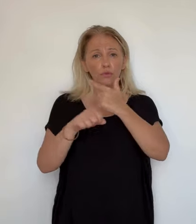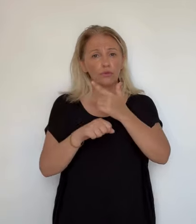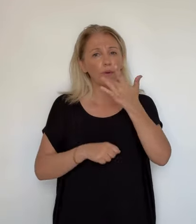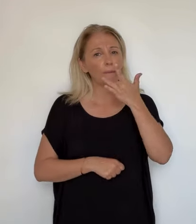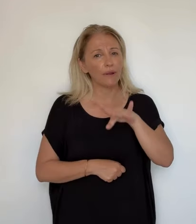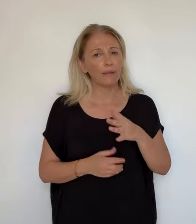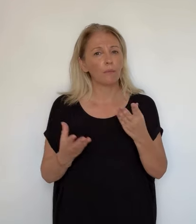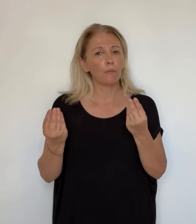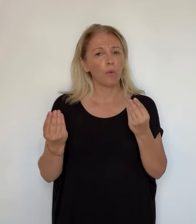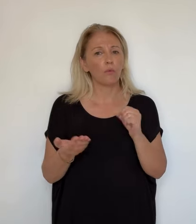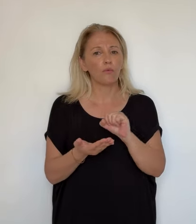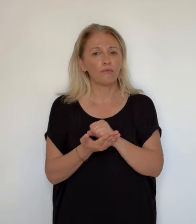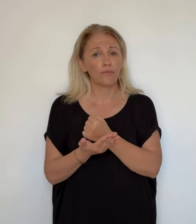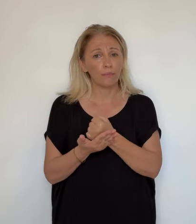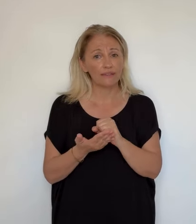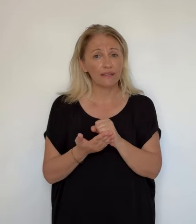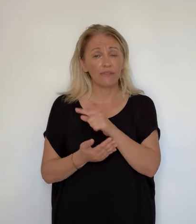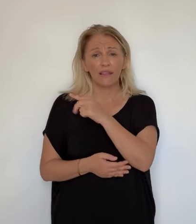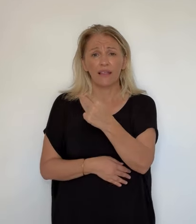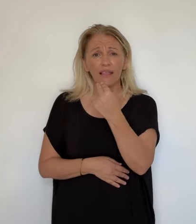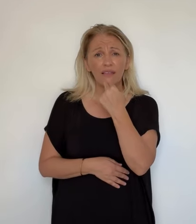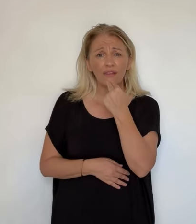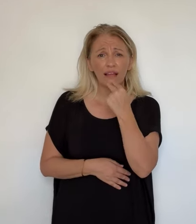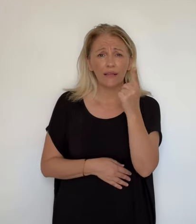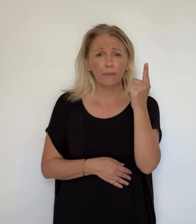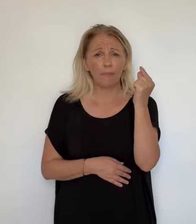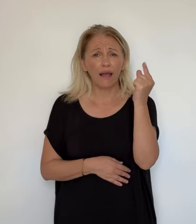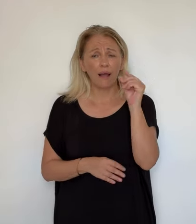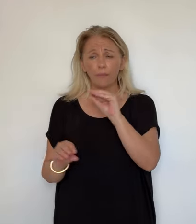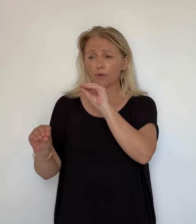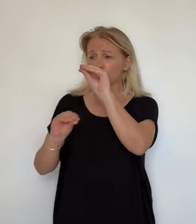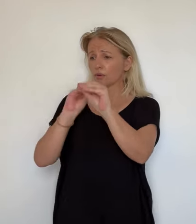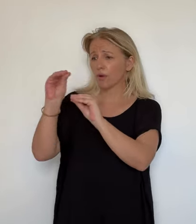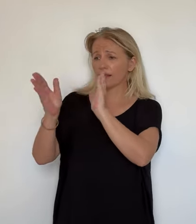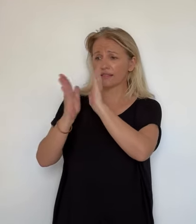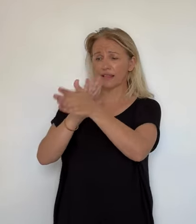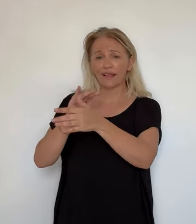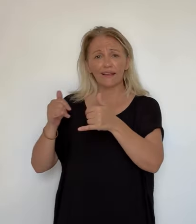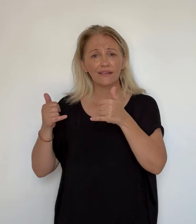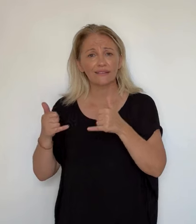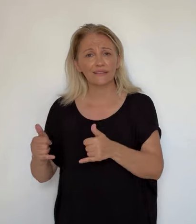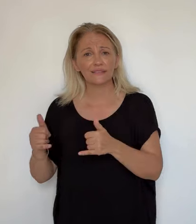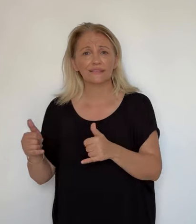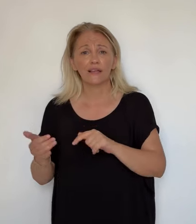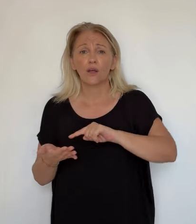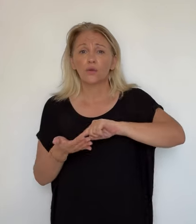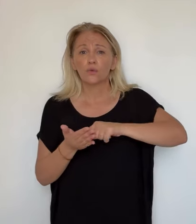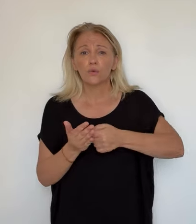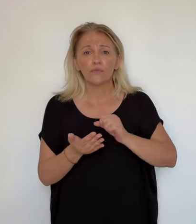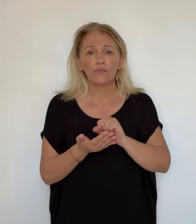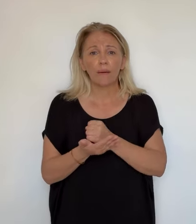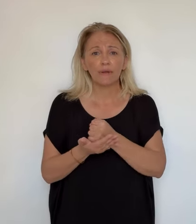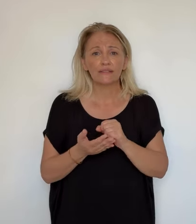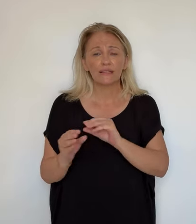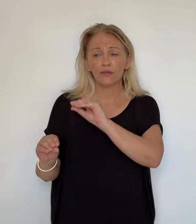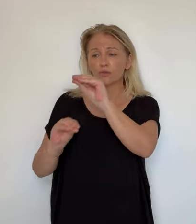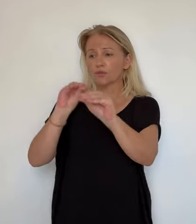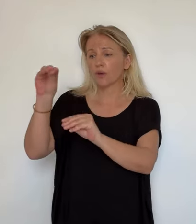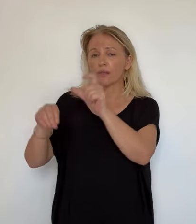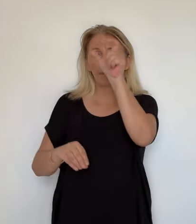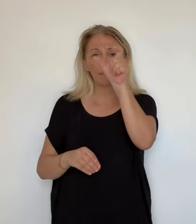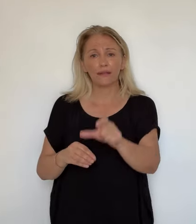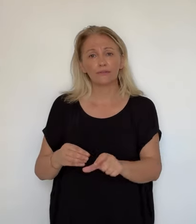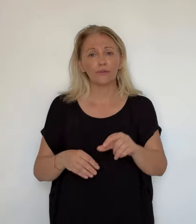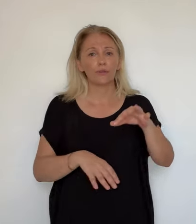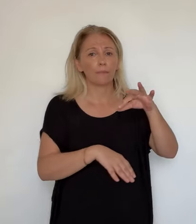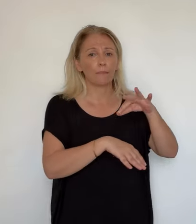C'est un véritable projet très efficace qui permet une prise en charge rapide de